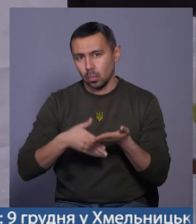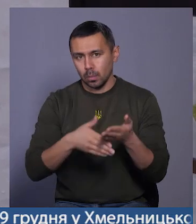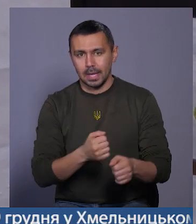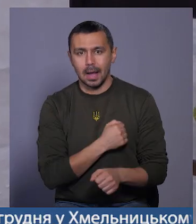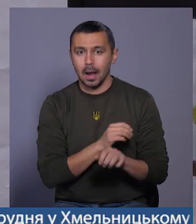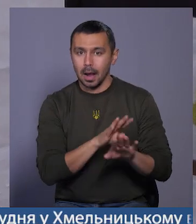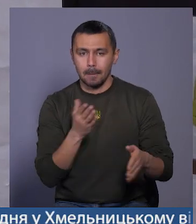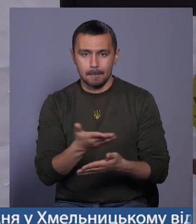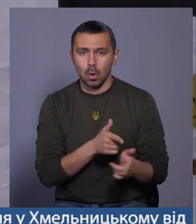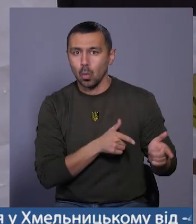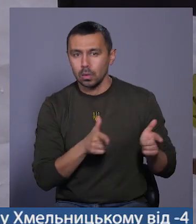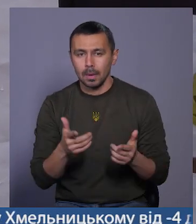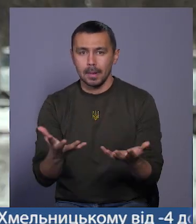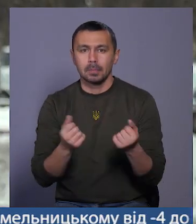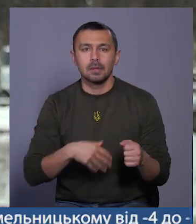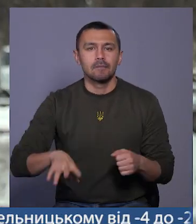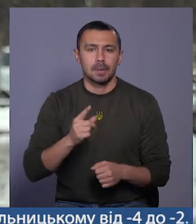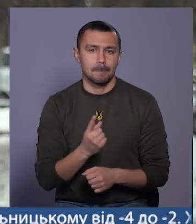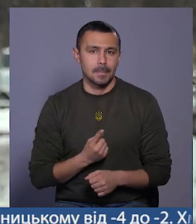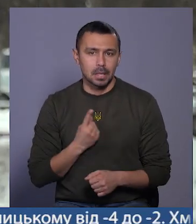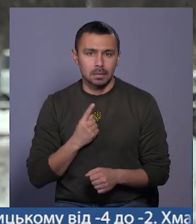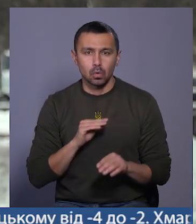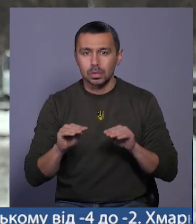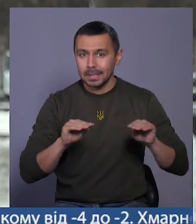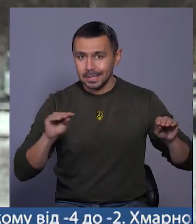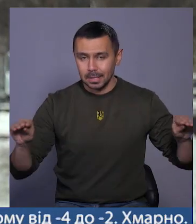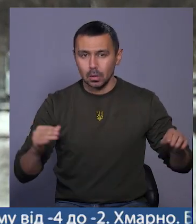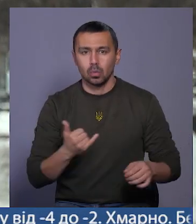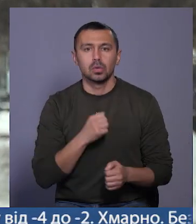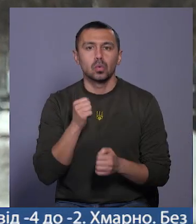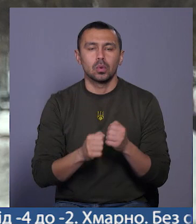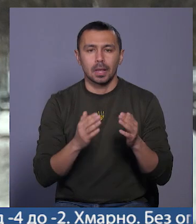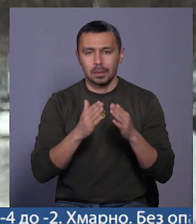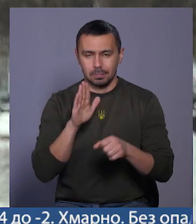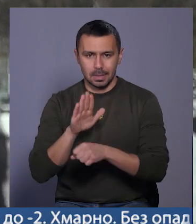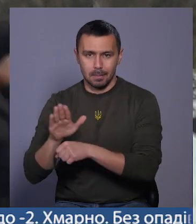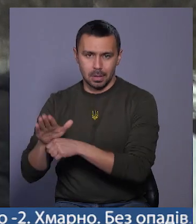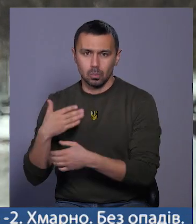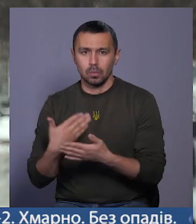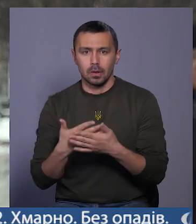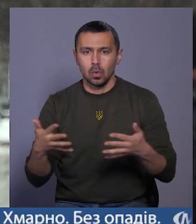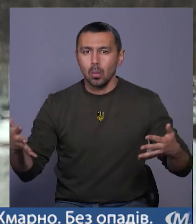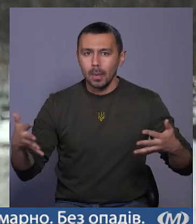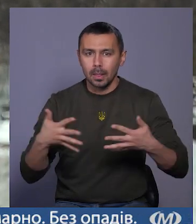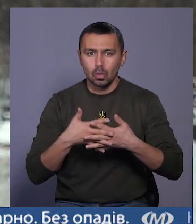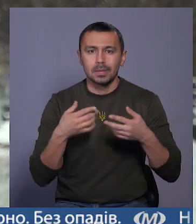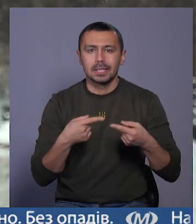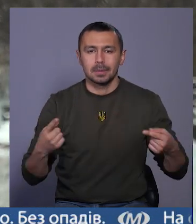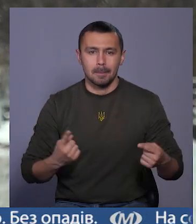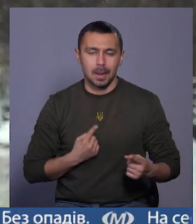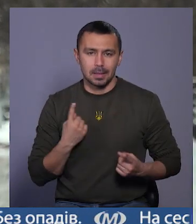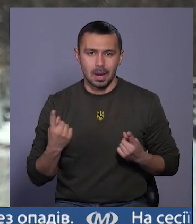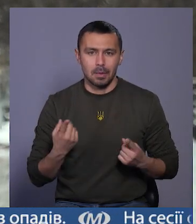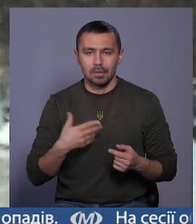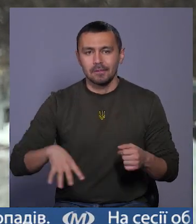армії. Ми готові прийняти всіх майстрів, розмістити. У нас кожен намет ми буквально комбінуємо з різними майстрями, вони